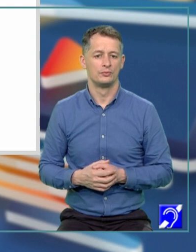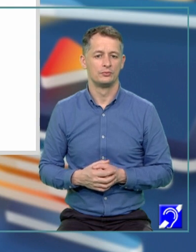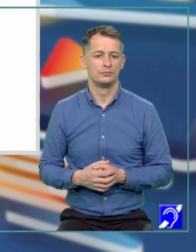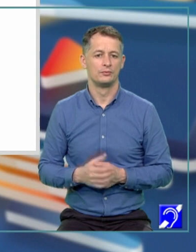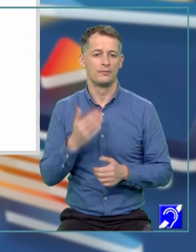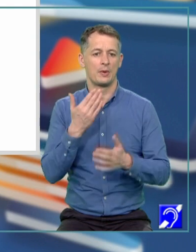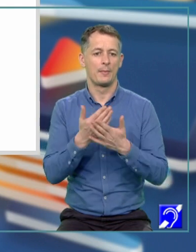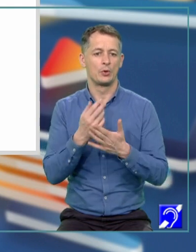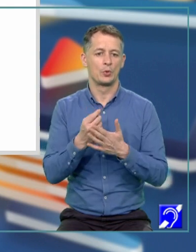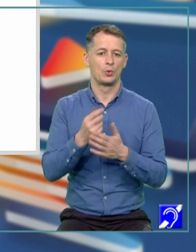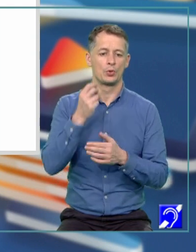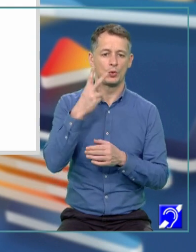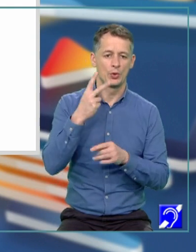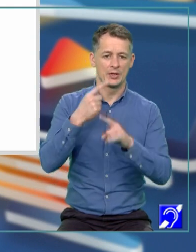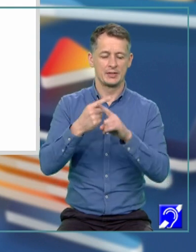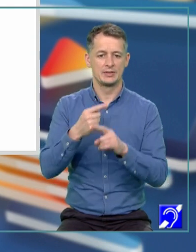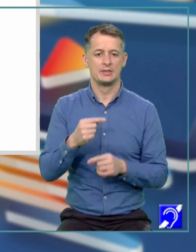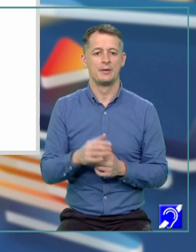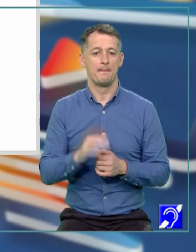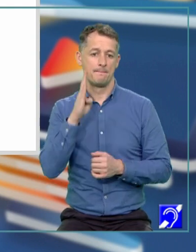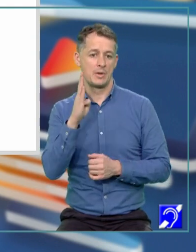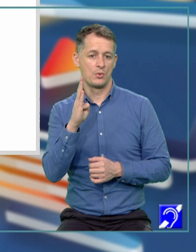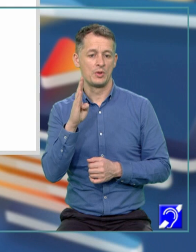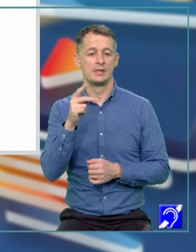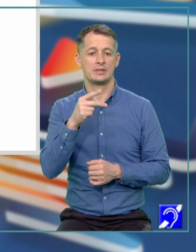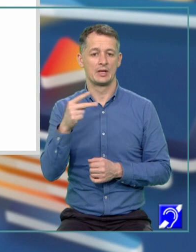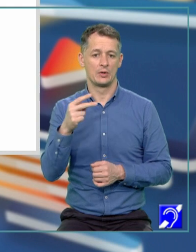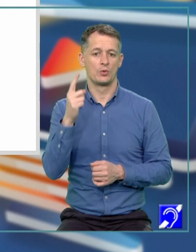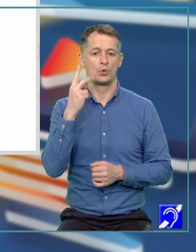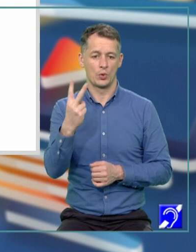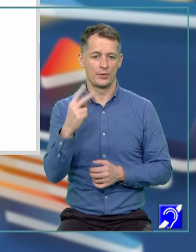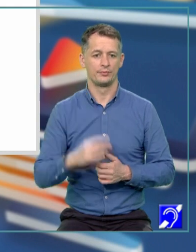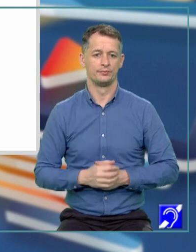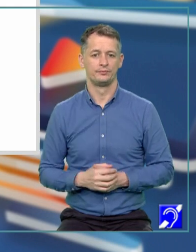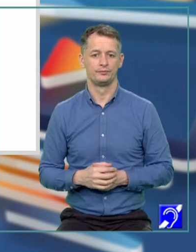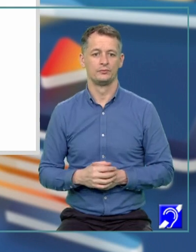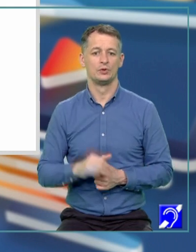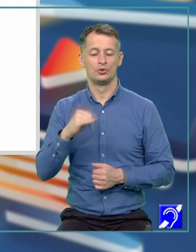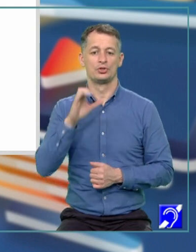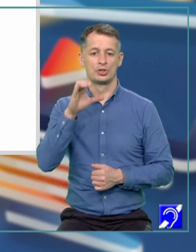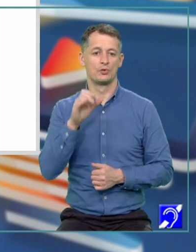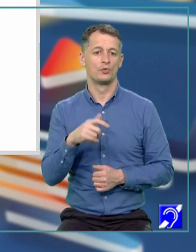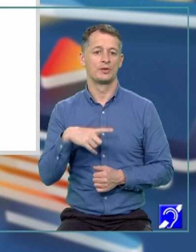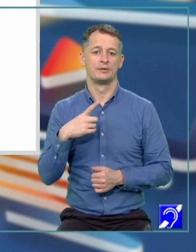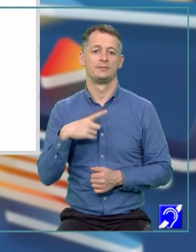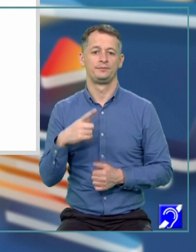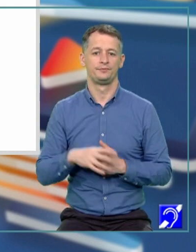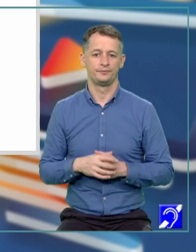2X, B-ul va fi 2, iar C-ul este